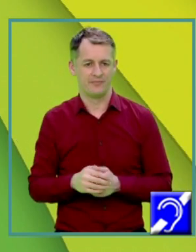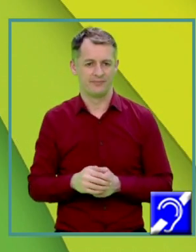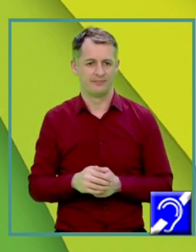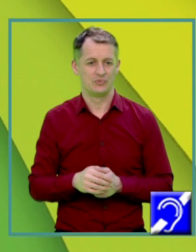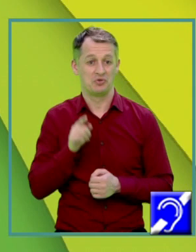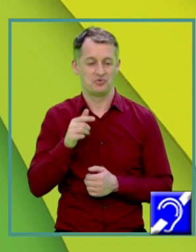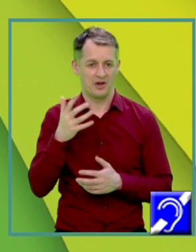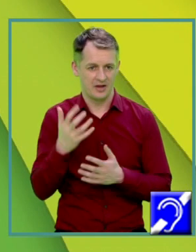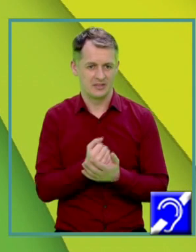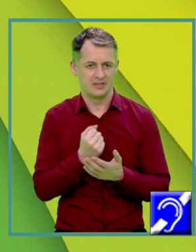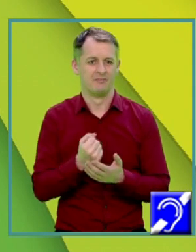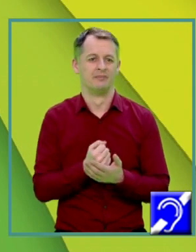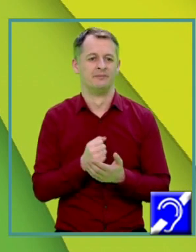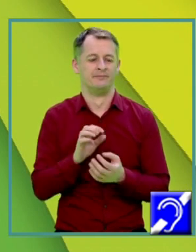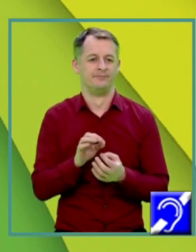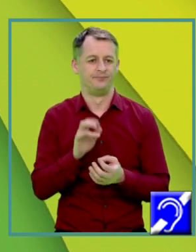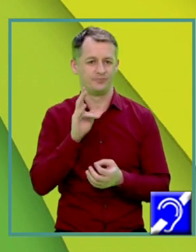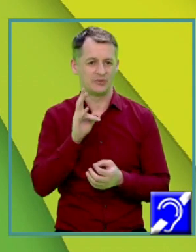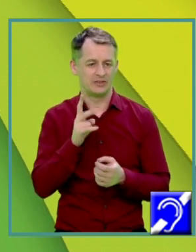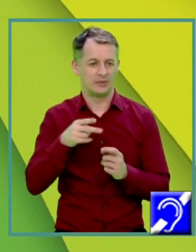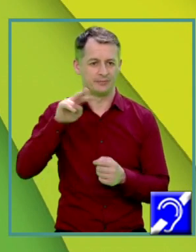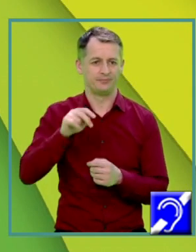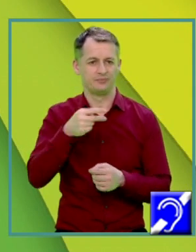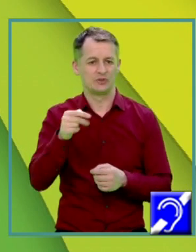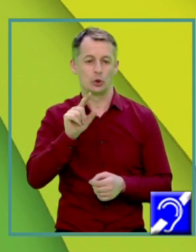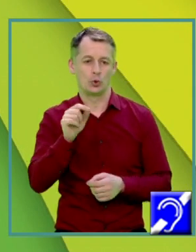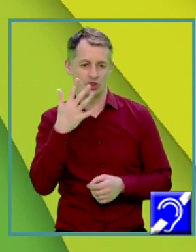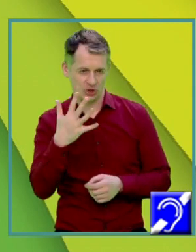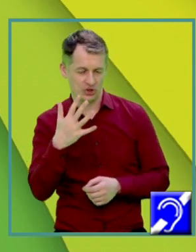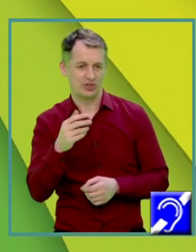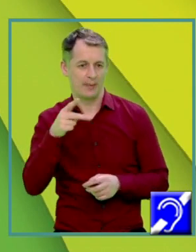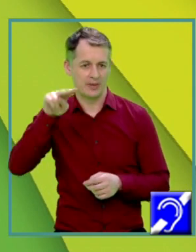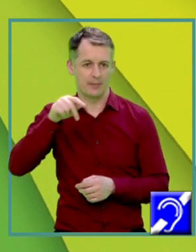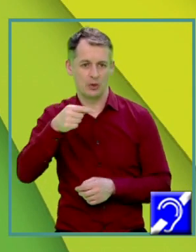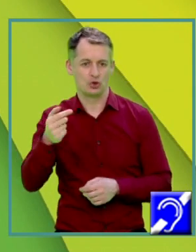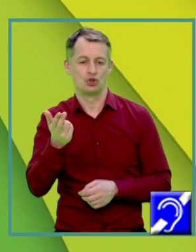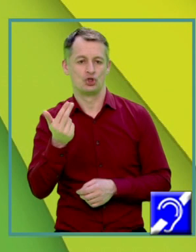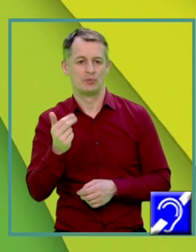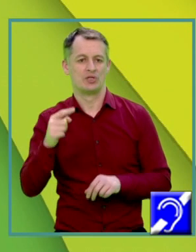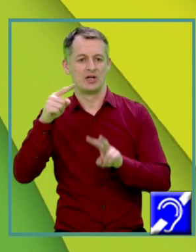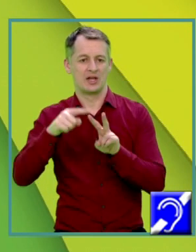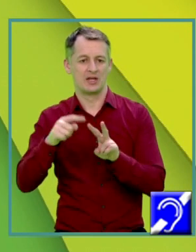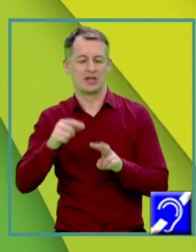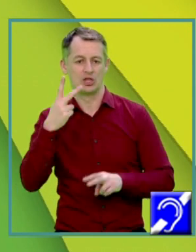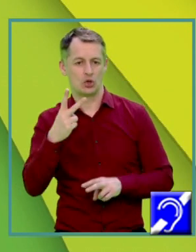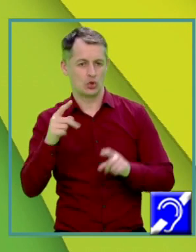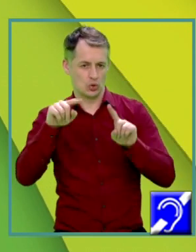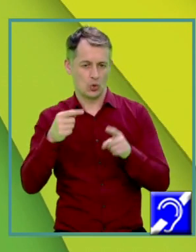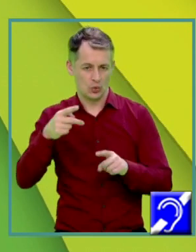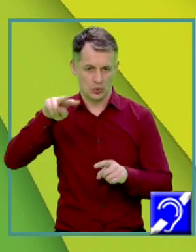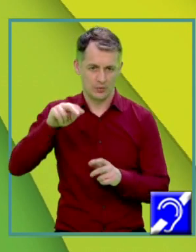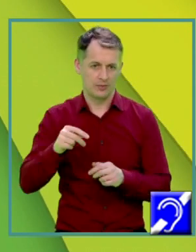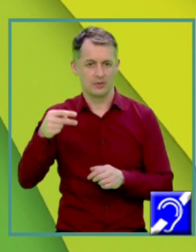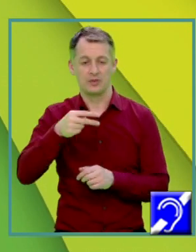Înălțimea la pătrat egal 25 la pătrat minus 15 radical din 2 totul la